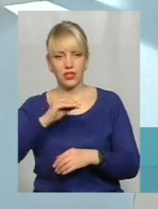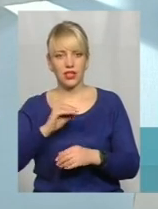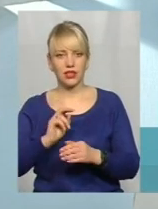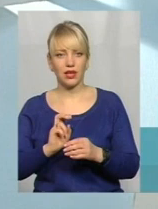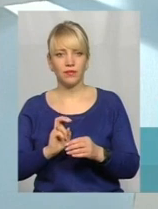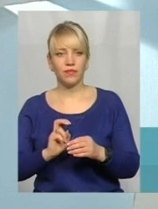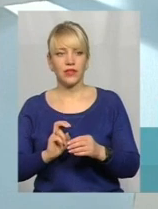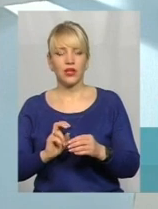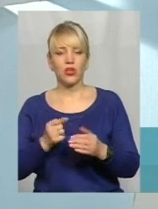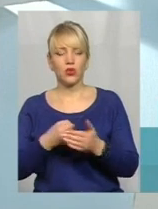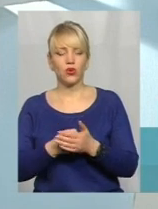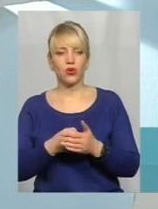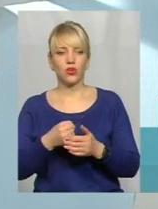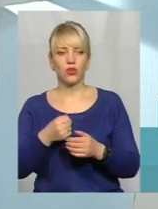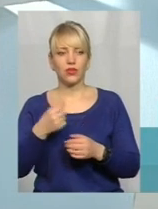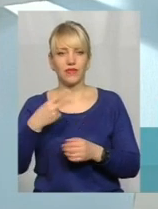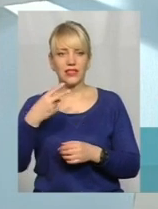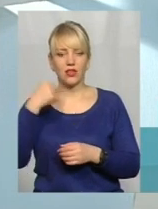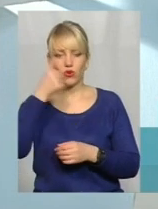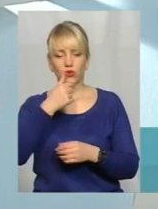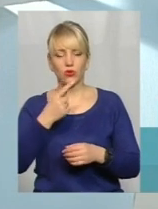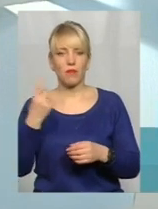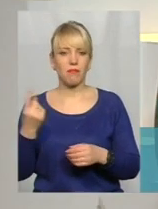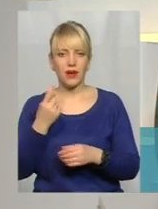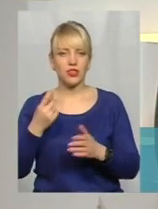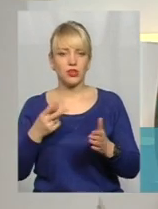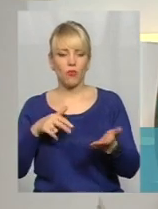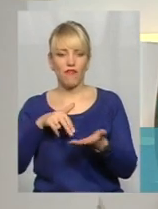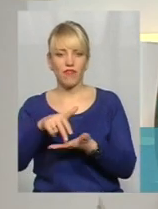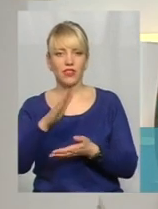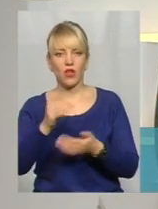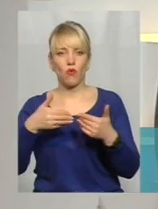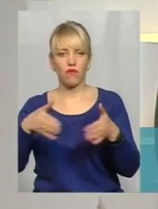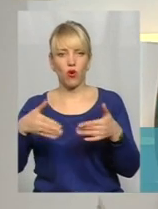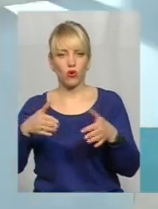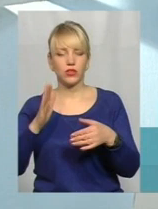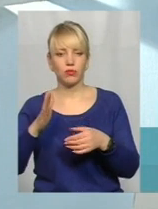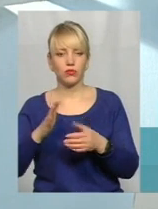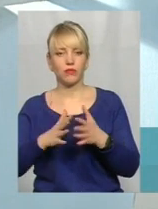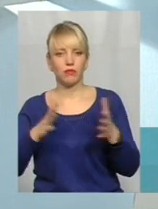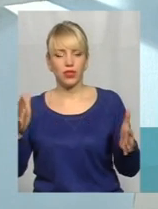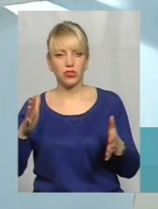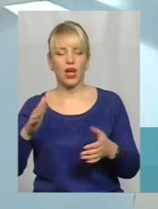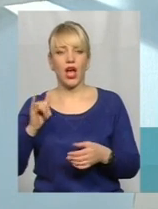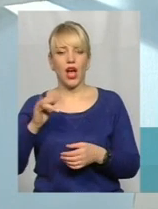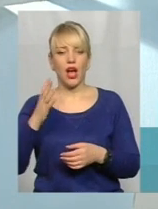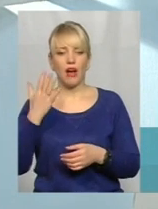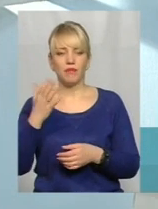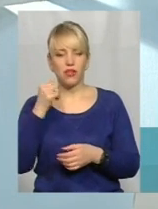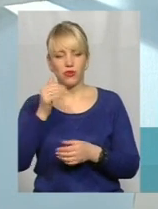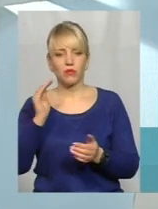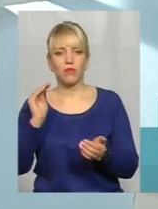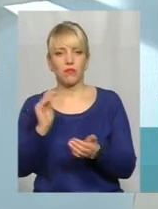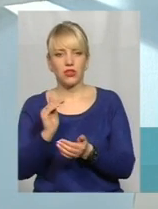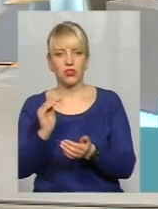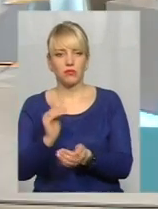2020 року першому війти в ці ворота, той отримує більше. Потім буде ще п'ятирічка, вже отримує менше. А потім,